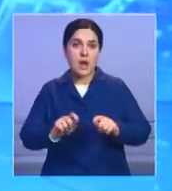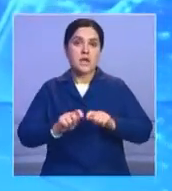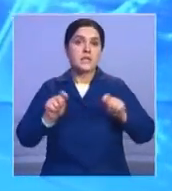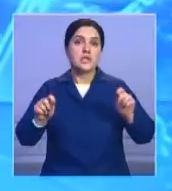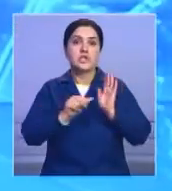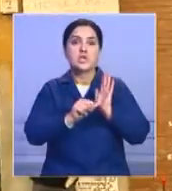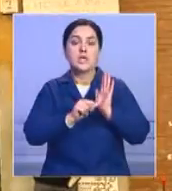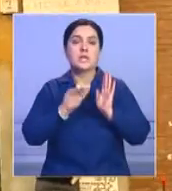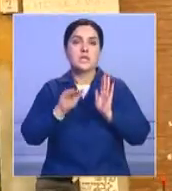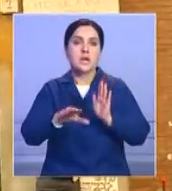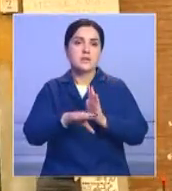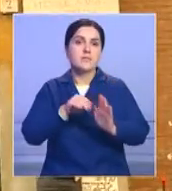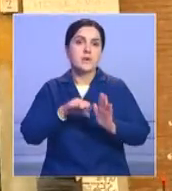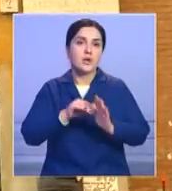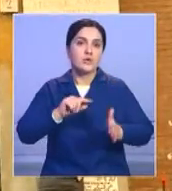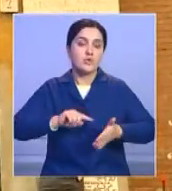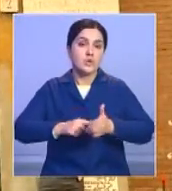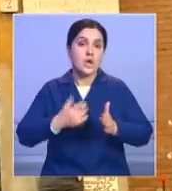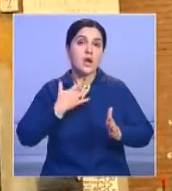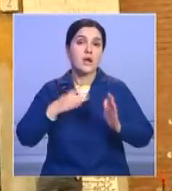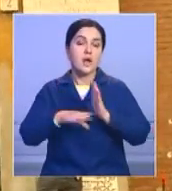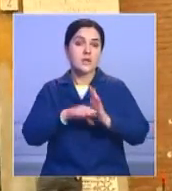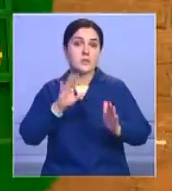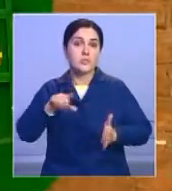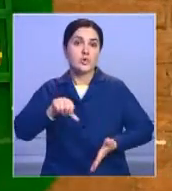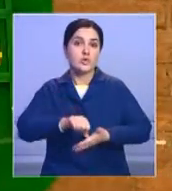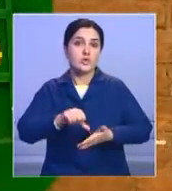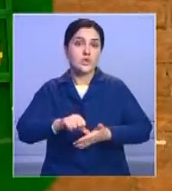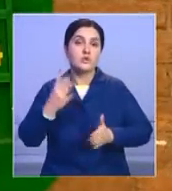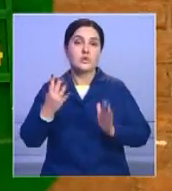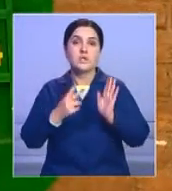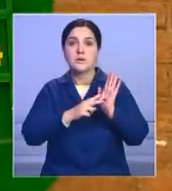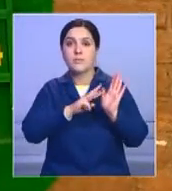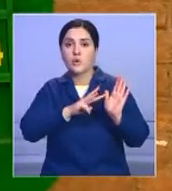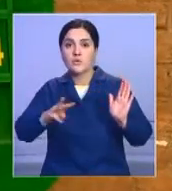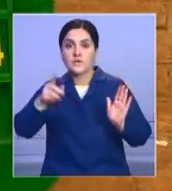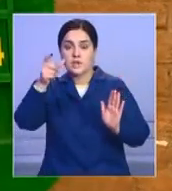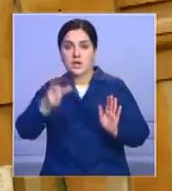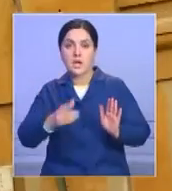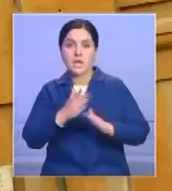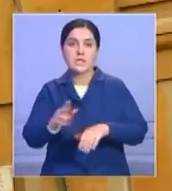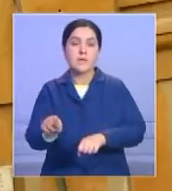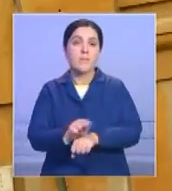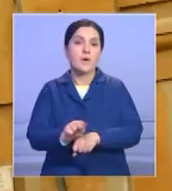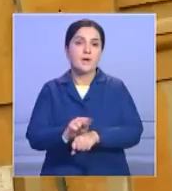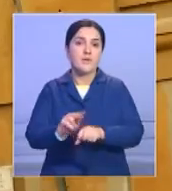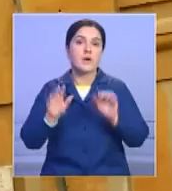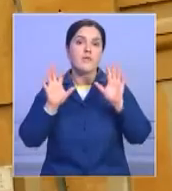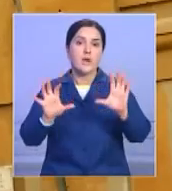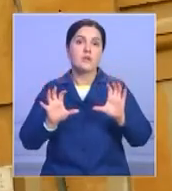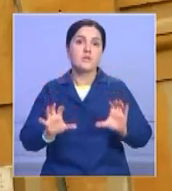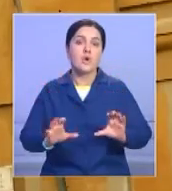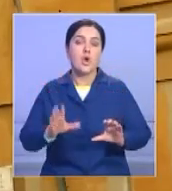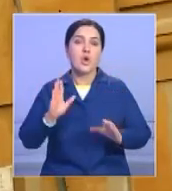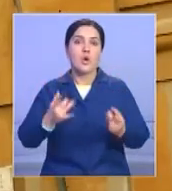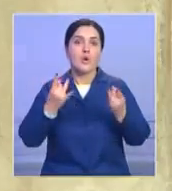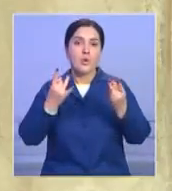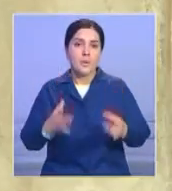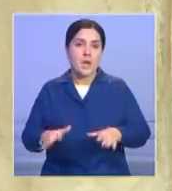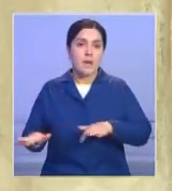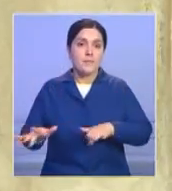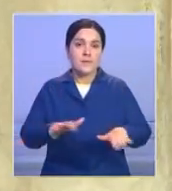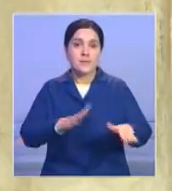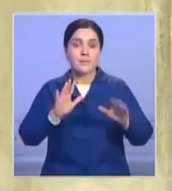тысяч избирательных участков. В голосовании призваны принять участие почти 47 миллионов человек. Отмечу поправки в Конституцию.